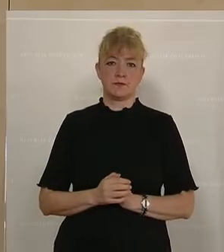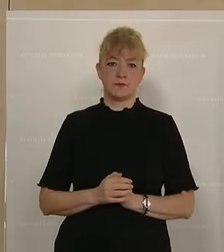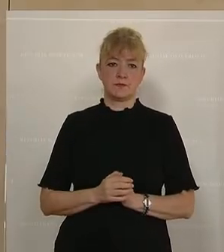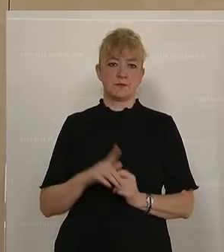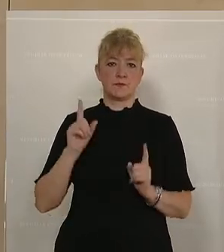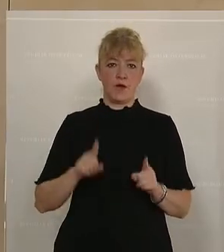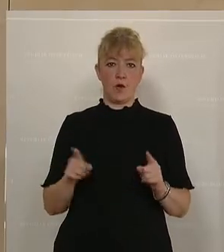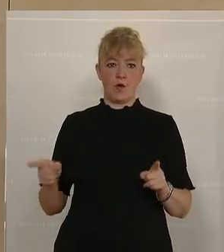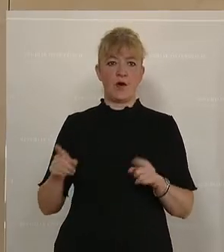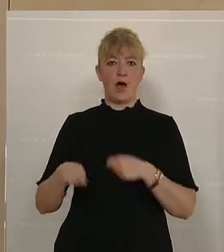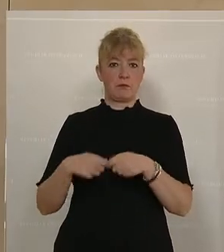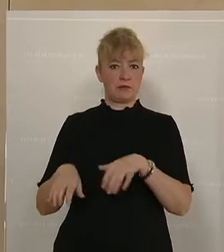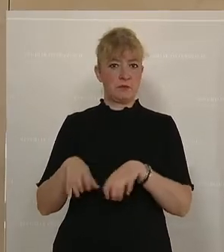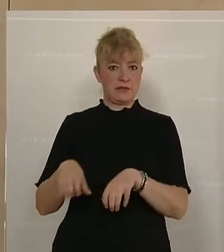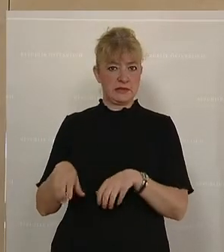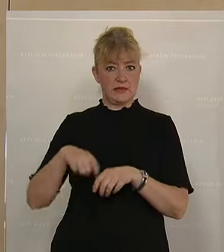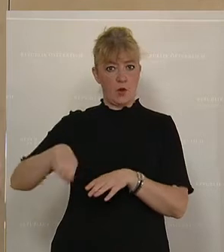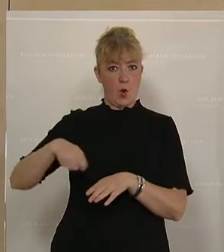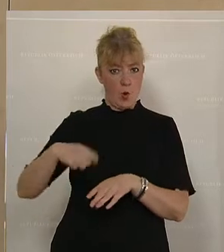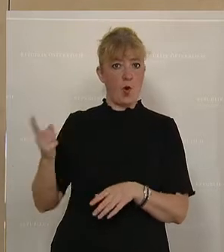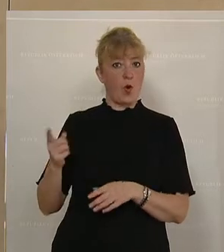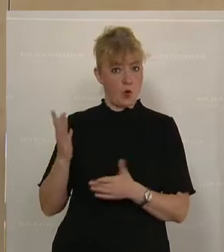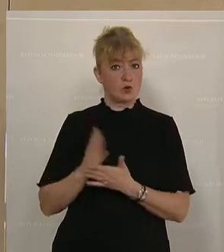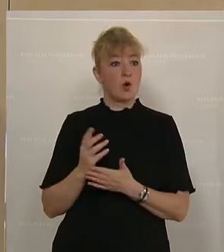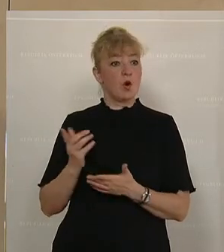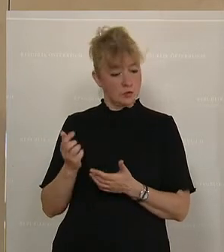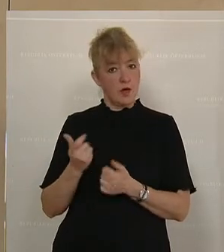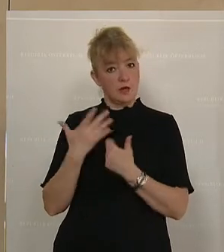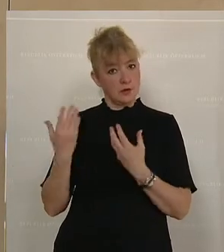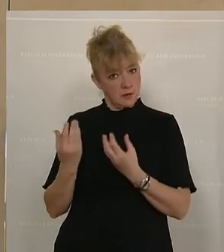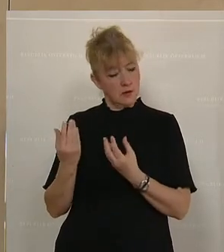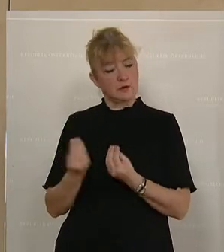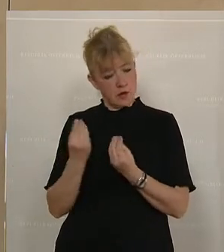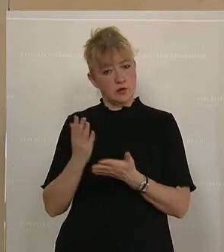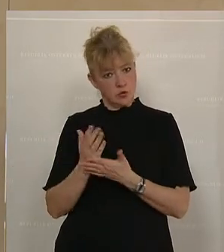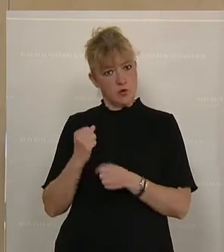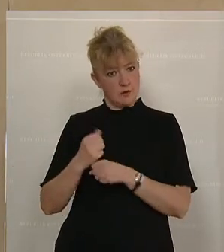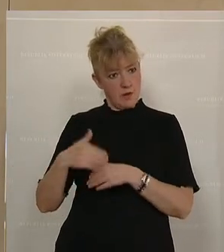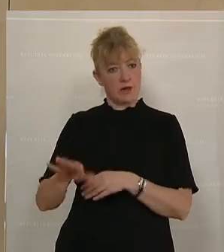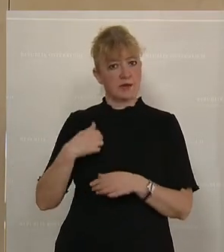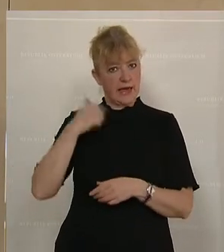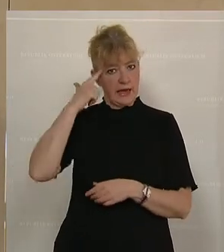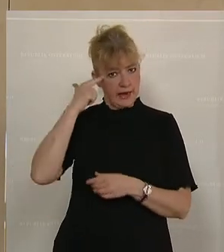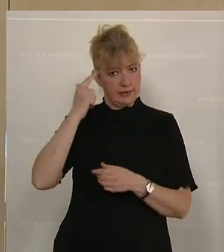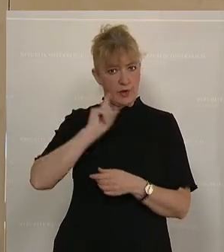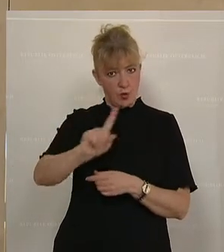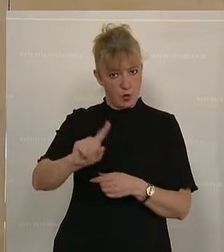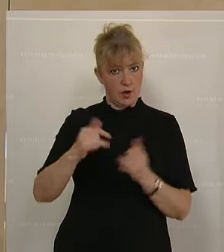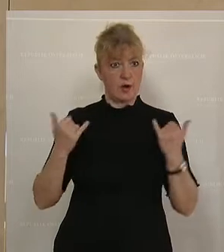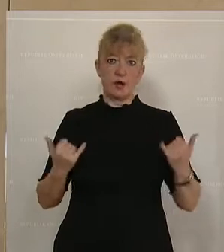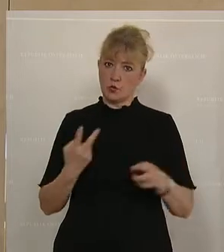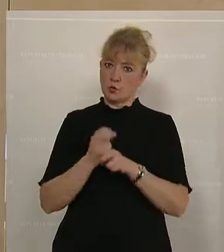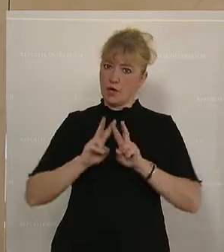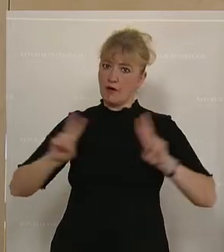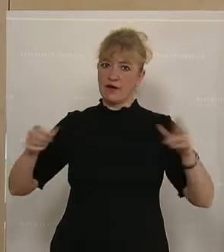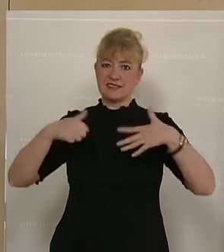vom Arbeitsminister Koche, wurde einiges Jahr schon in die Wege geleitet. Ich erinnere nur daran, derzeit sind österreichweit